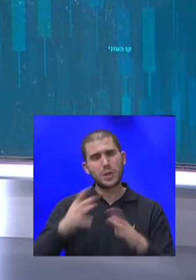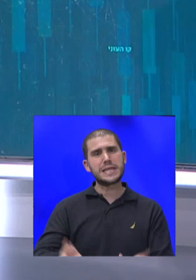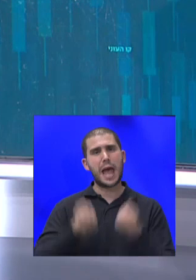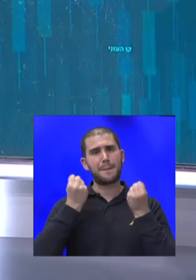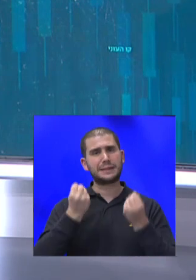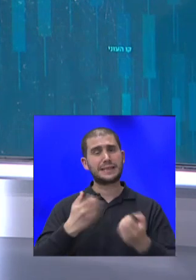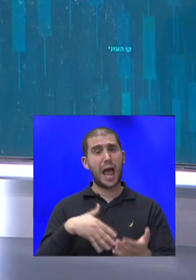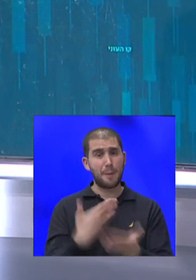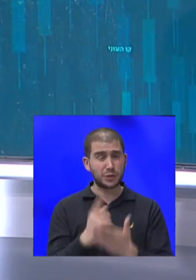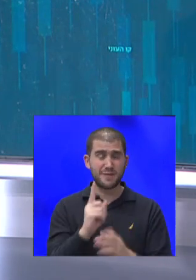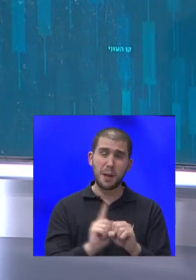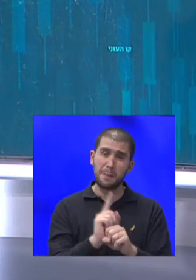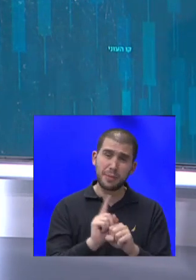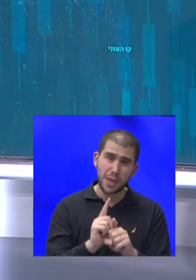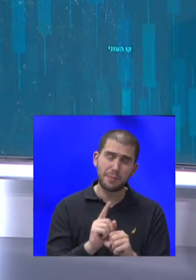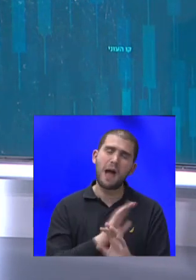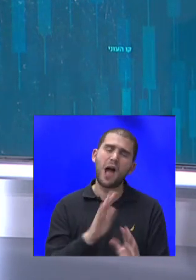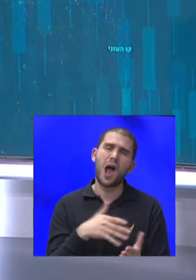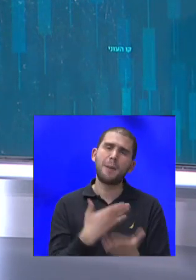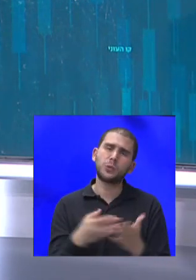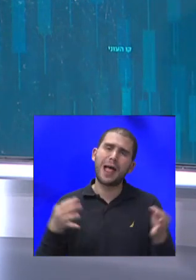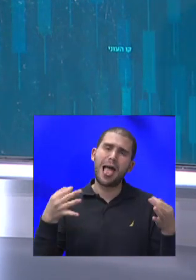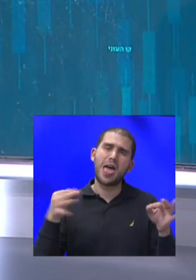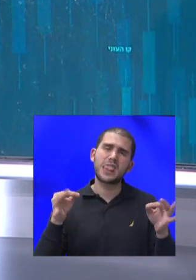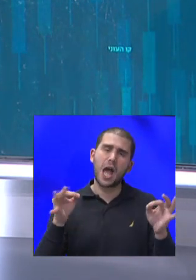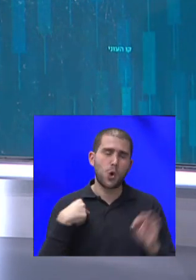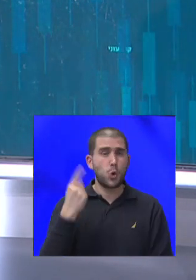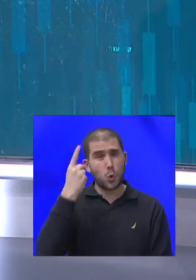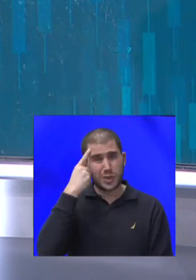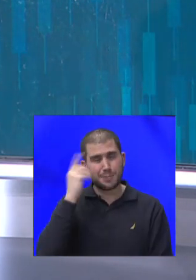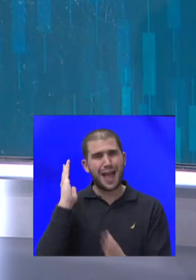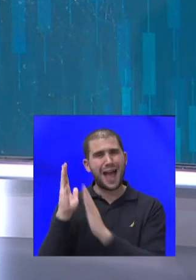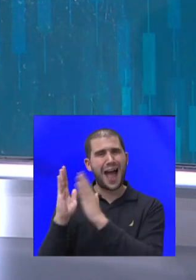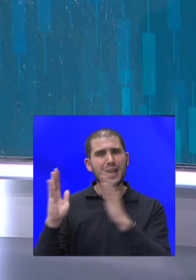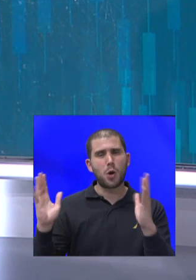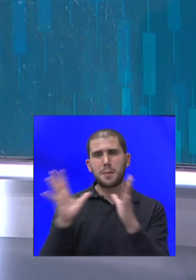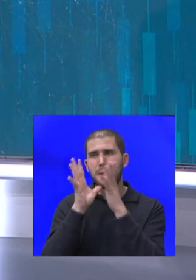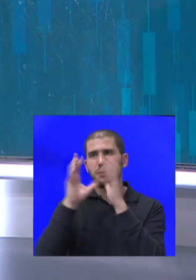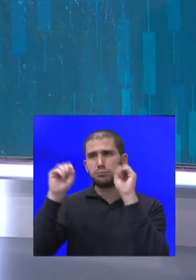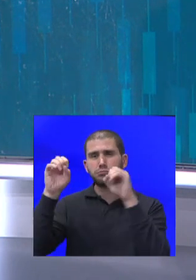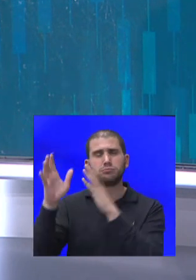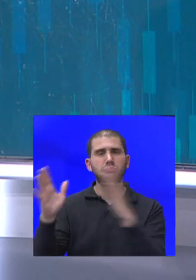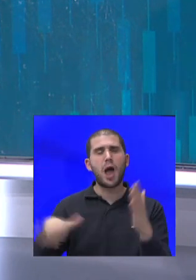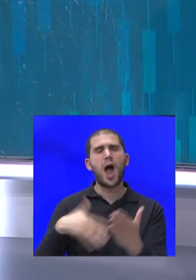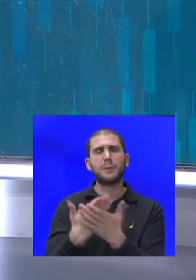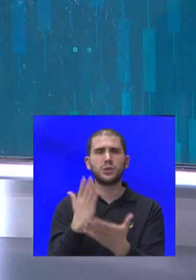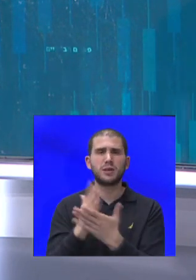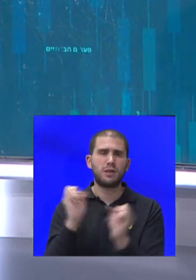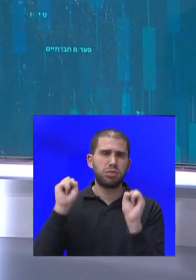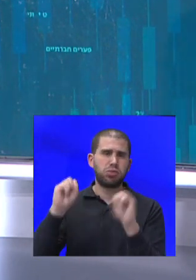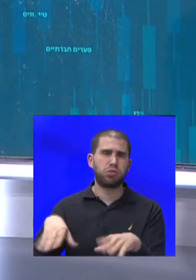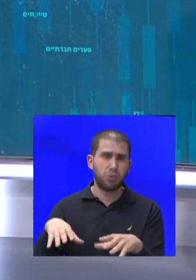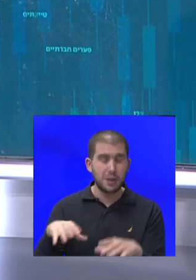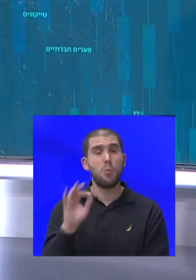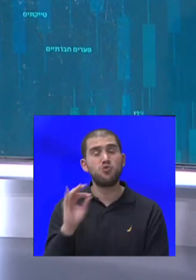אין בעיקר המלצות על נייר, ואנחנו יודעים שהארכיונים שלנו מלאים בהמלצות שכבר נקברו. כדי שמשהו באמת ישתנה,